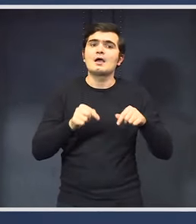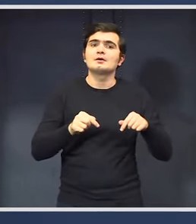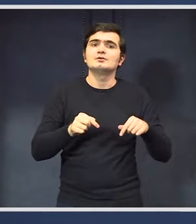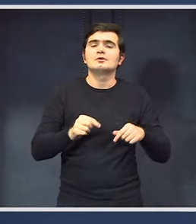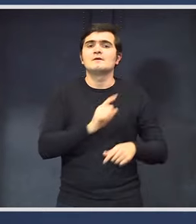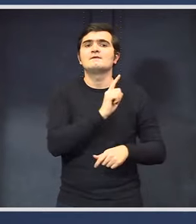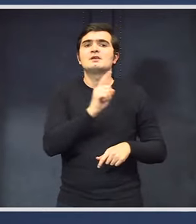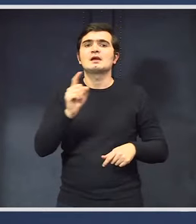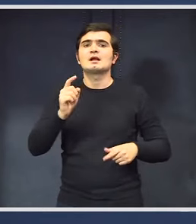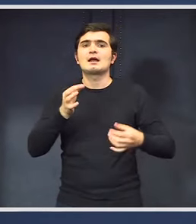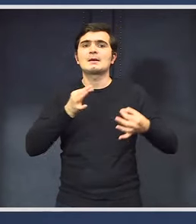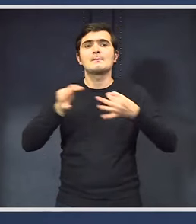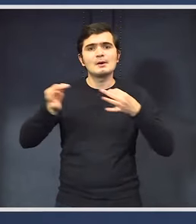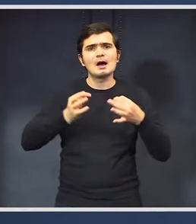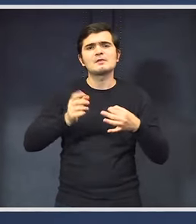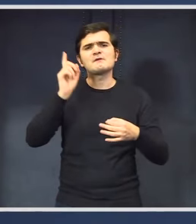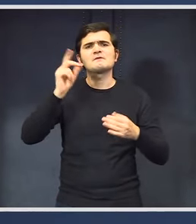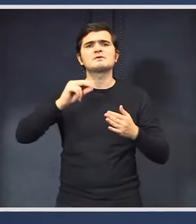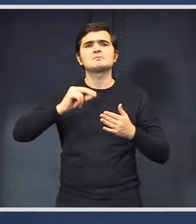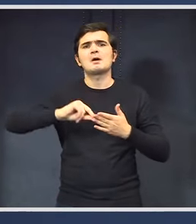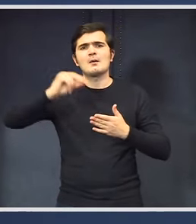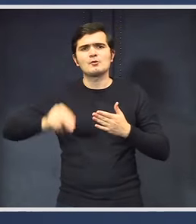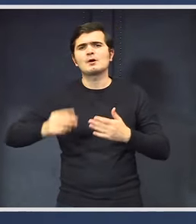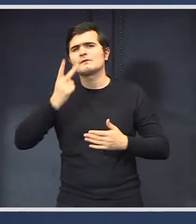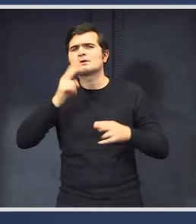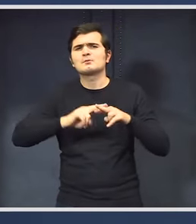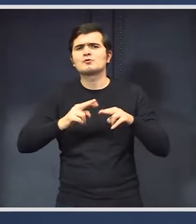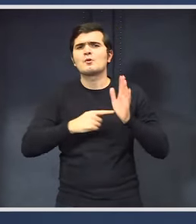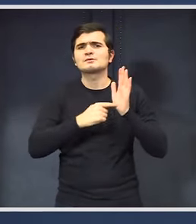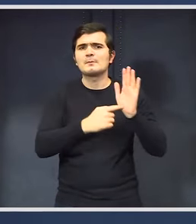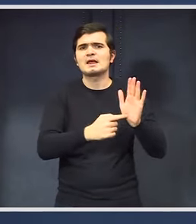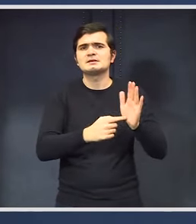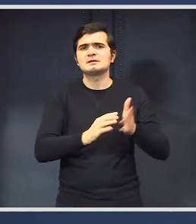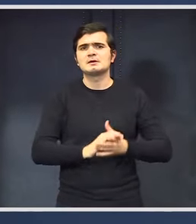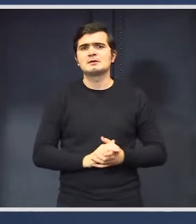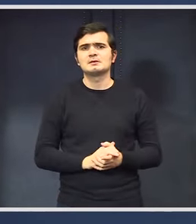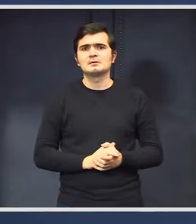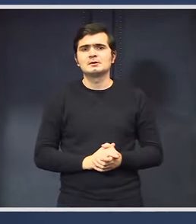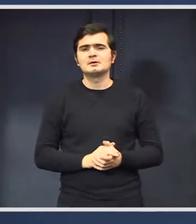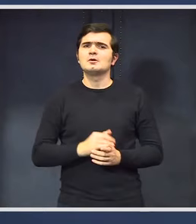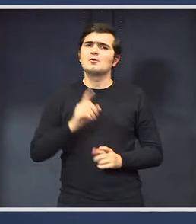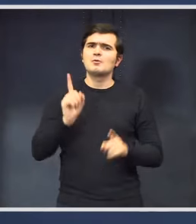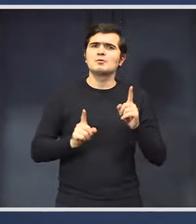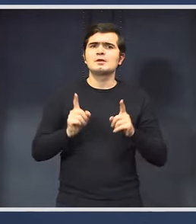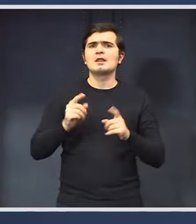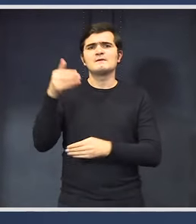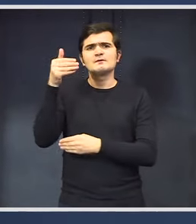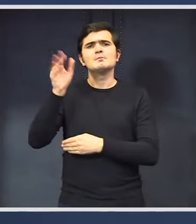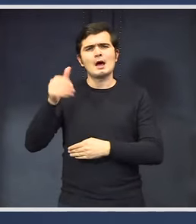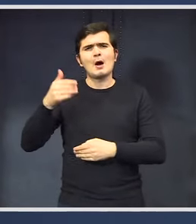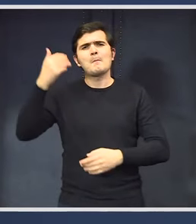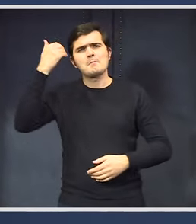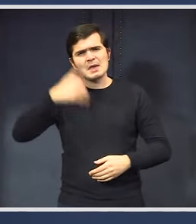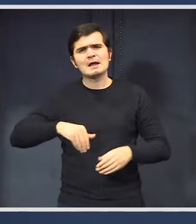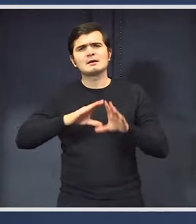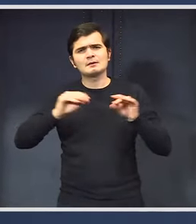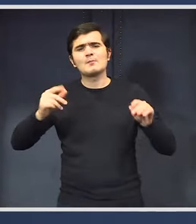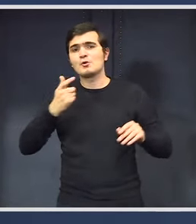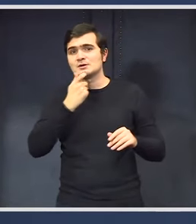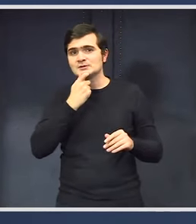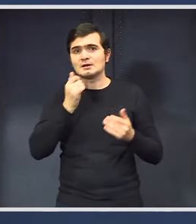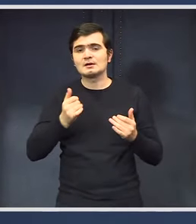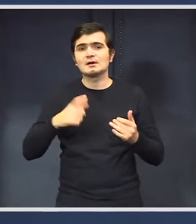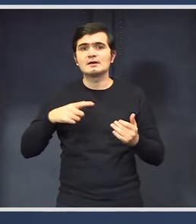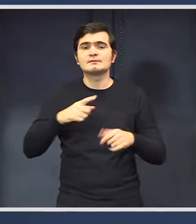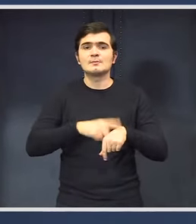fiecare plan de restructurare va fi aprobat. Vom vedea cum va fi prezentat. Sunt companii cu pierderi de ani de zile și este